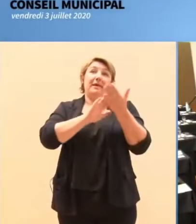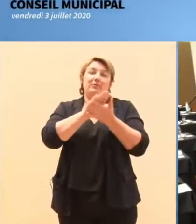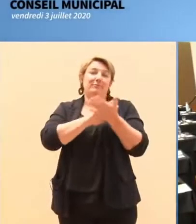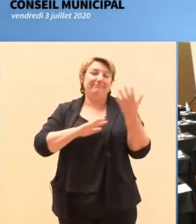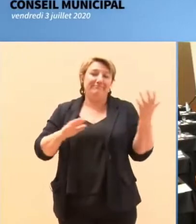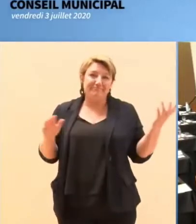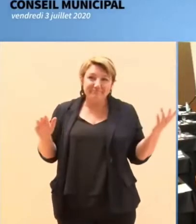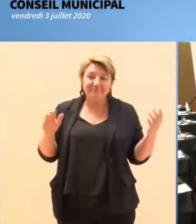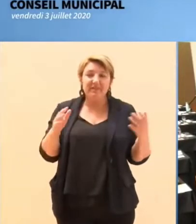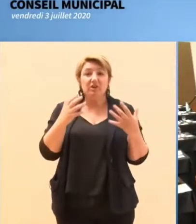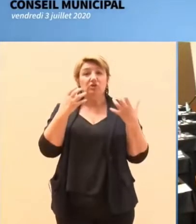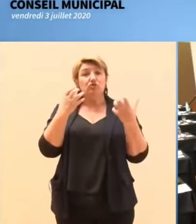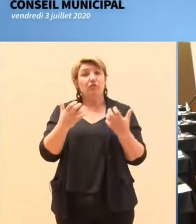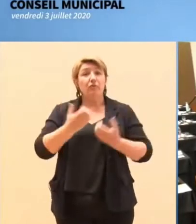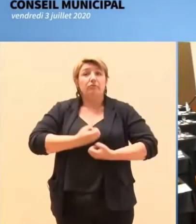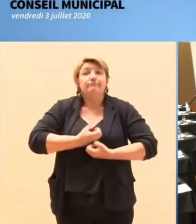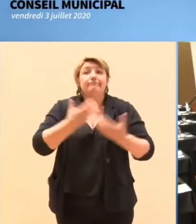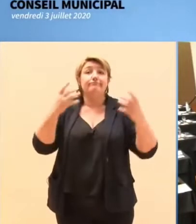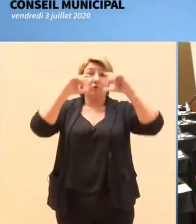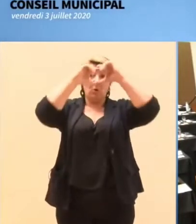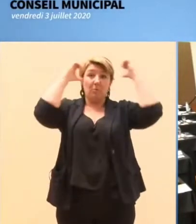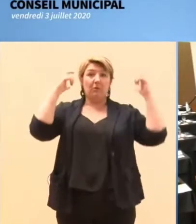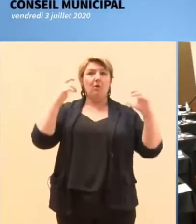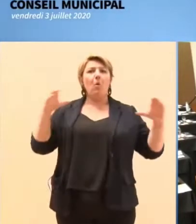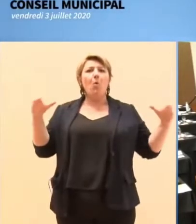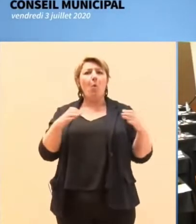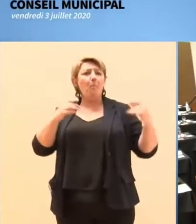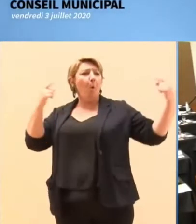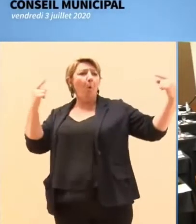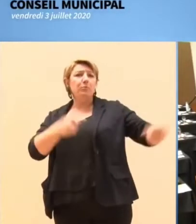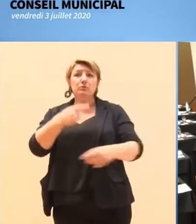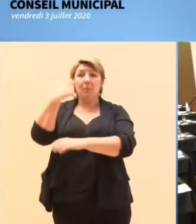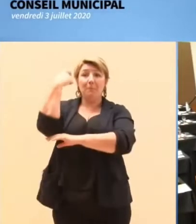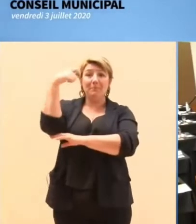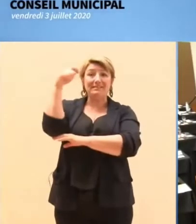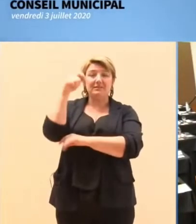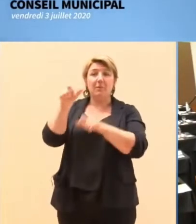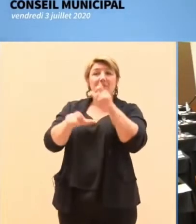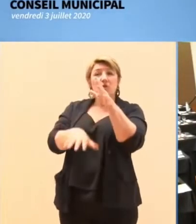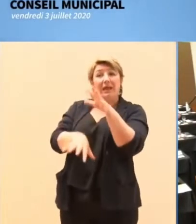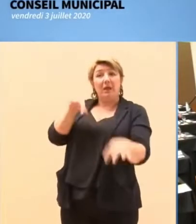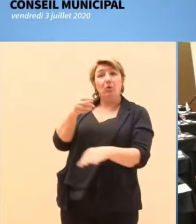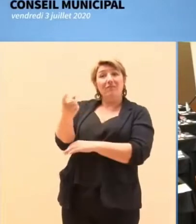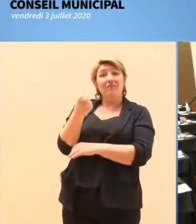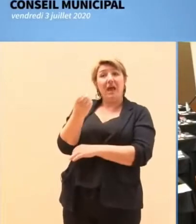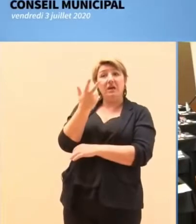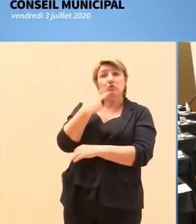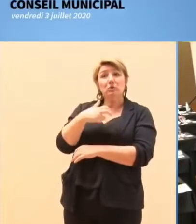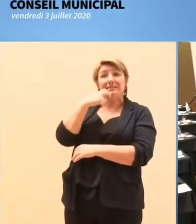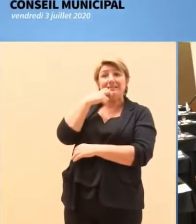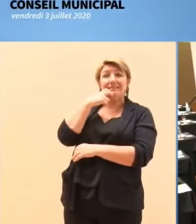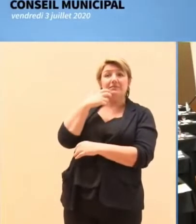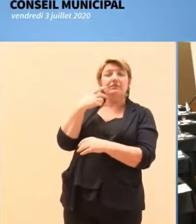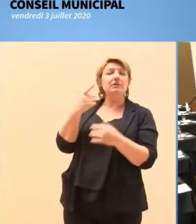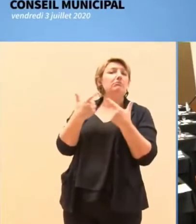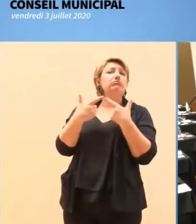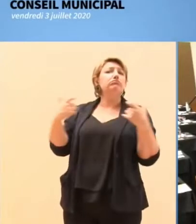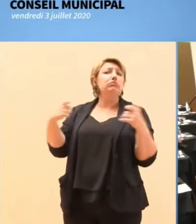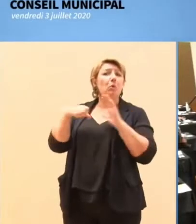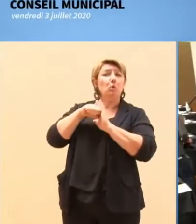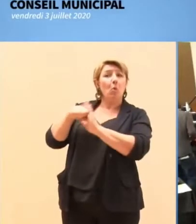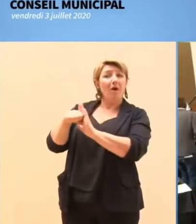Je voudrais intervenir comme président du groupe d'opposition qui regroupe des élus de la société civile d'hiver droite et du centre